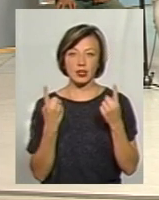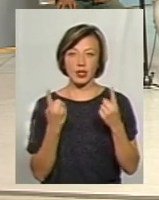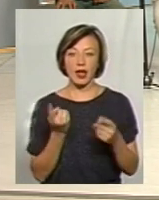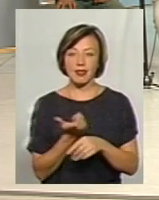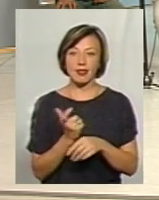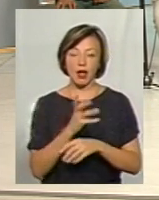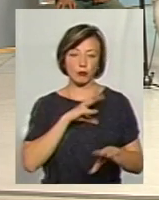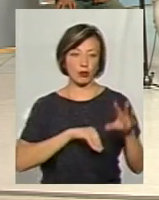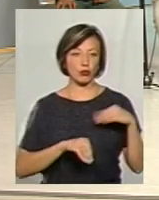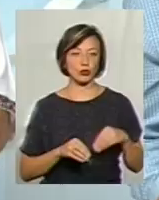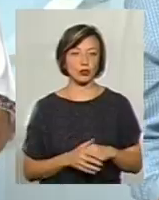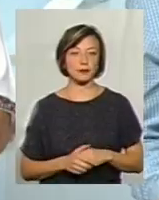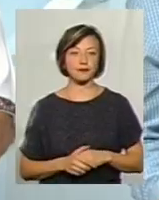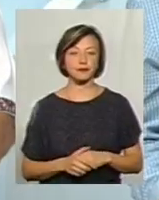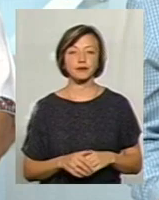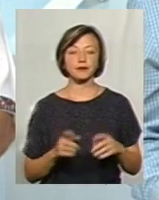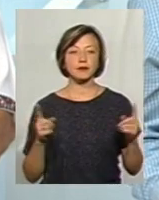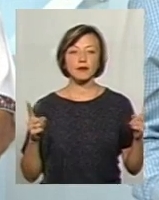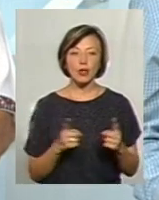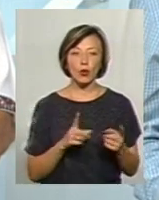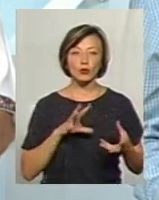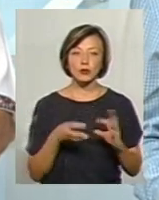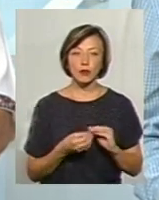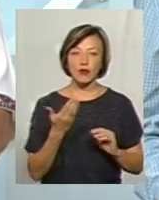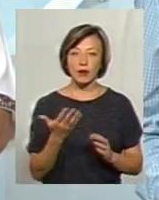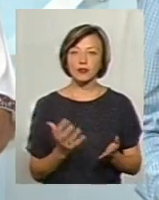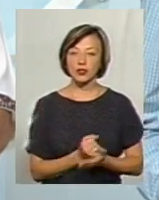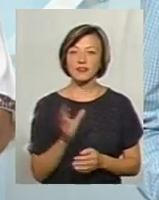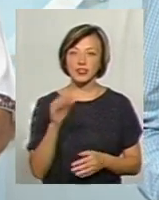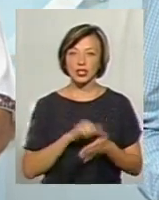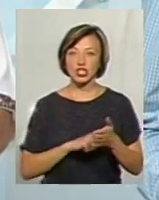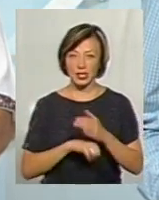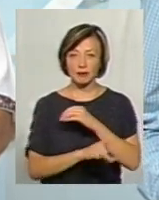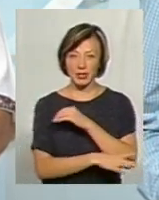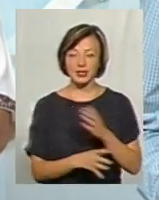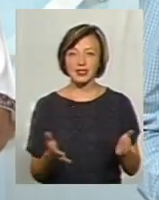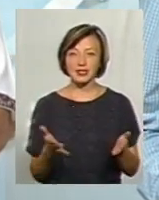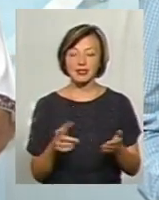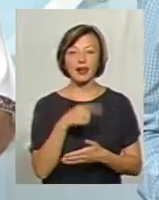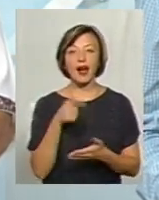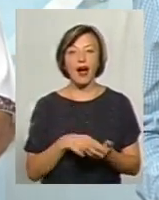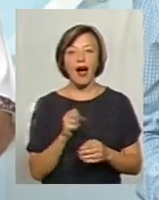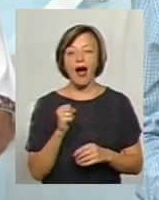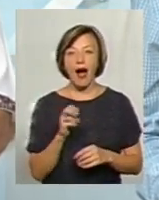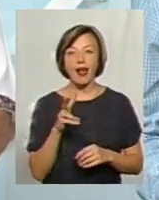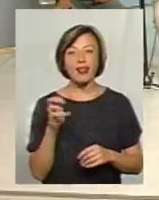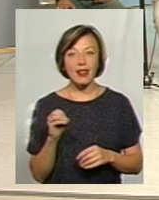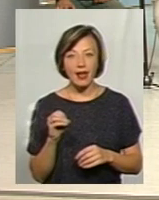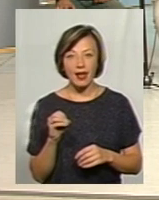надприбутки. По суті, коротко підсумовую вас, виходить так, що все через бідність. Все через бідність, але